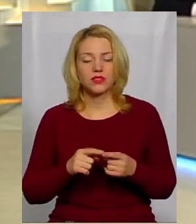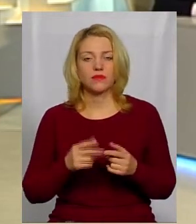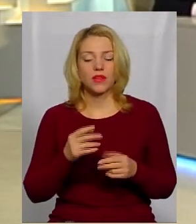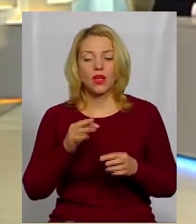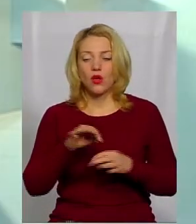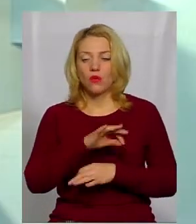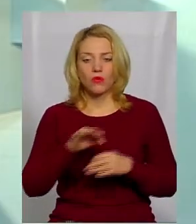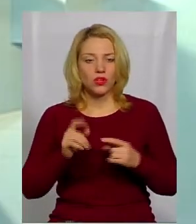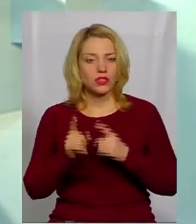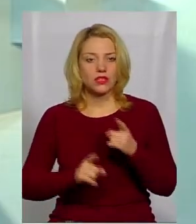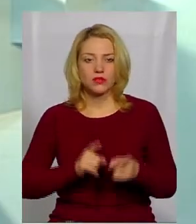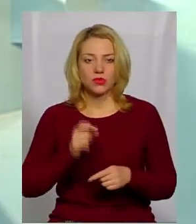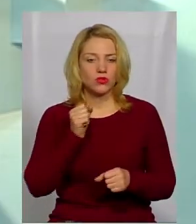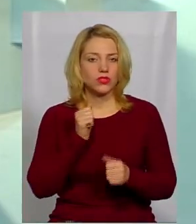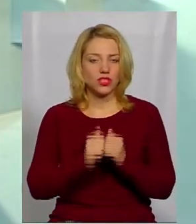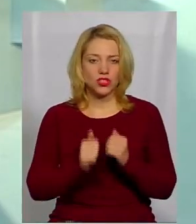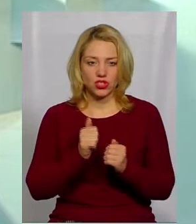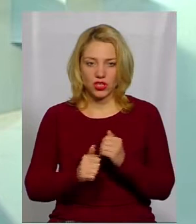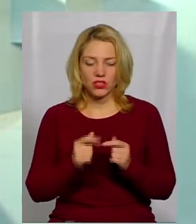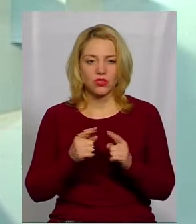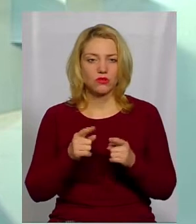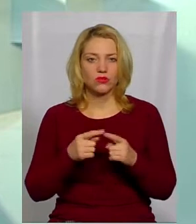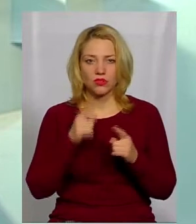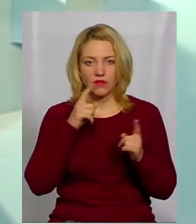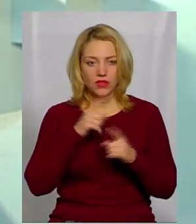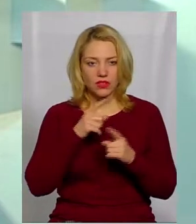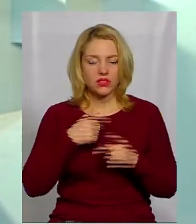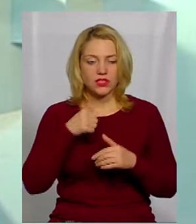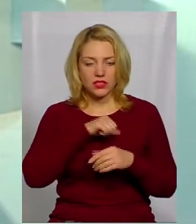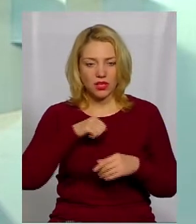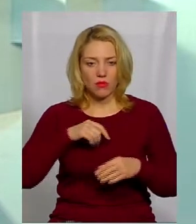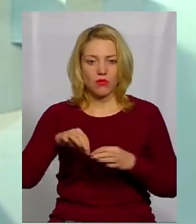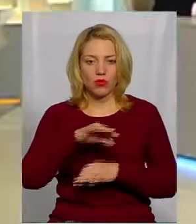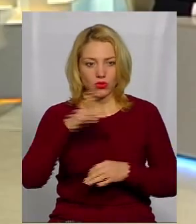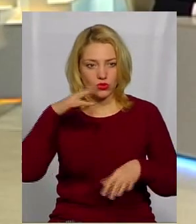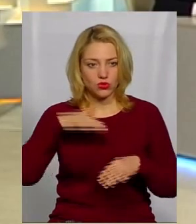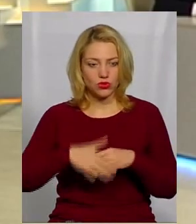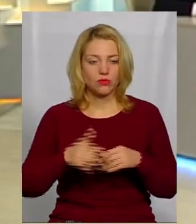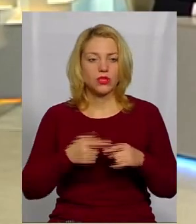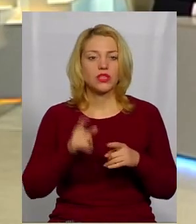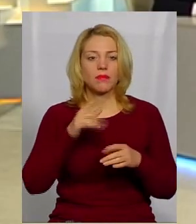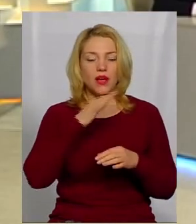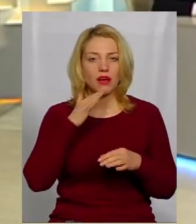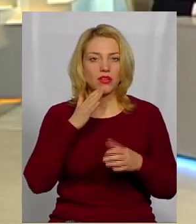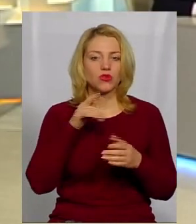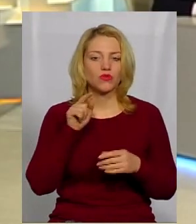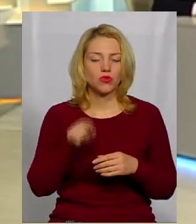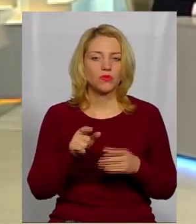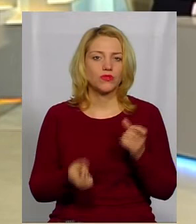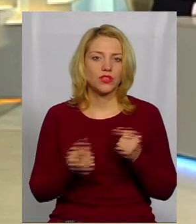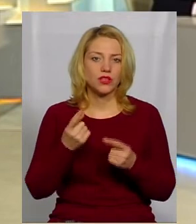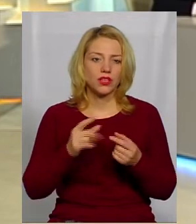проєкт змінюється дуже часто, тому що, ну, невеличкий, то есть сам проєкт, зрозуміло, основний, але дуже новий, багато деталей